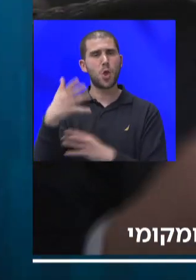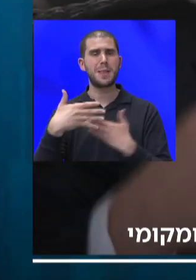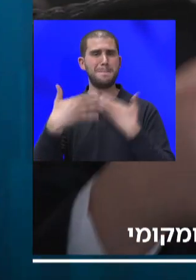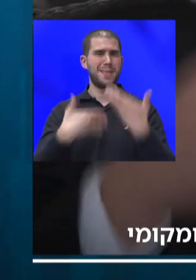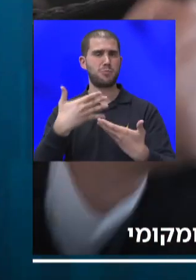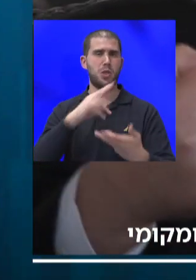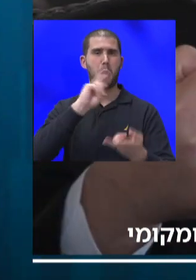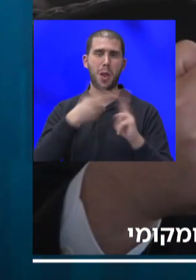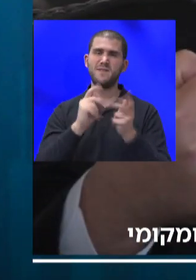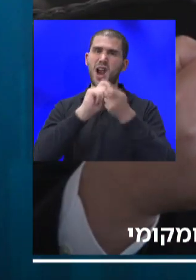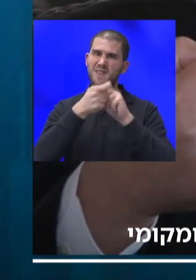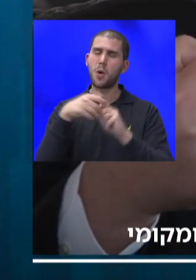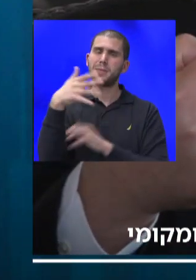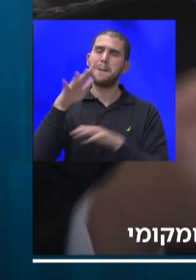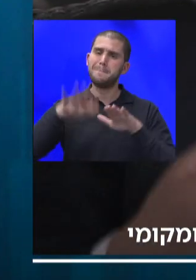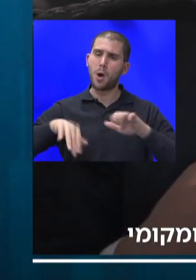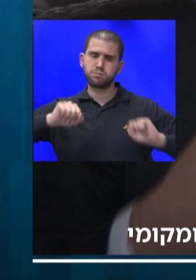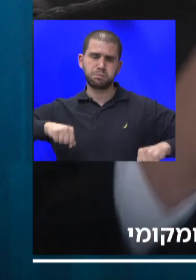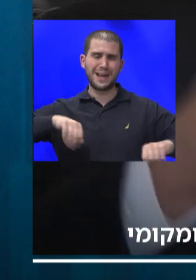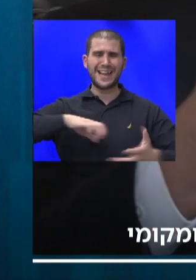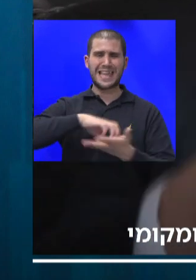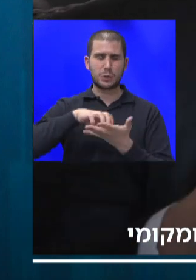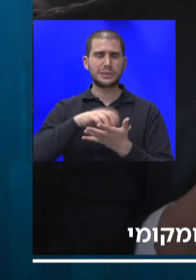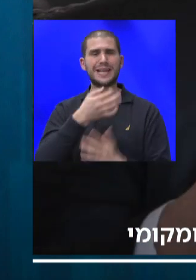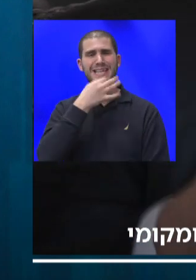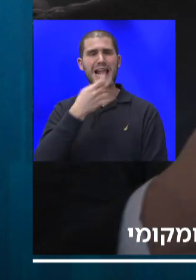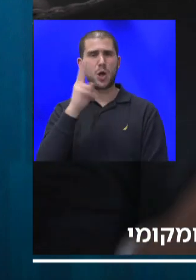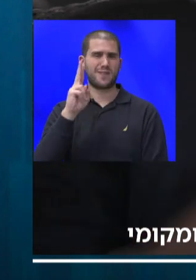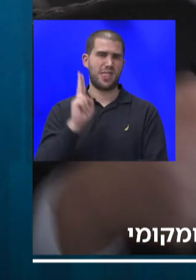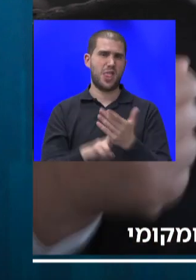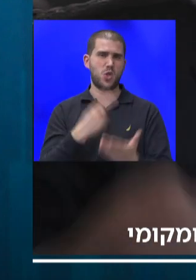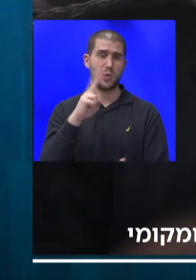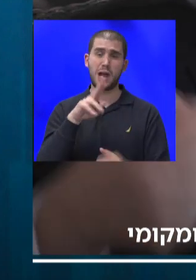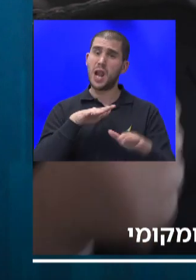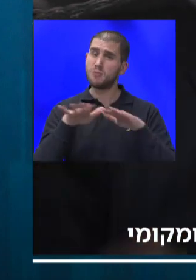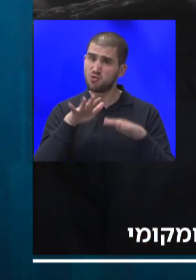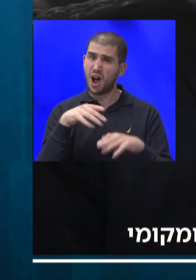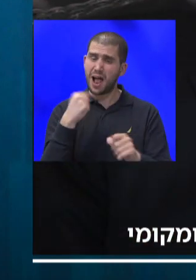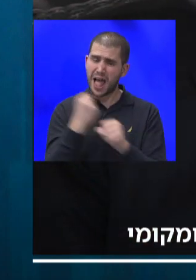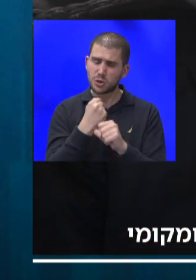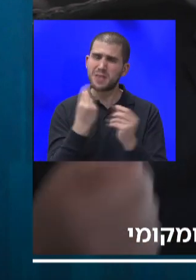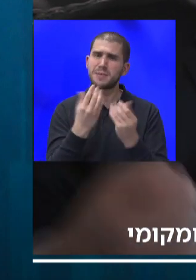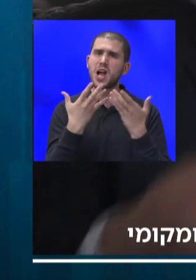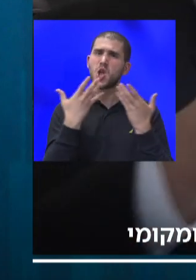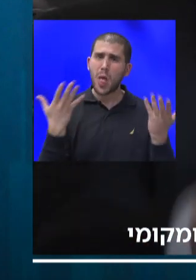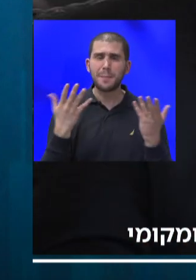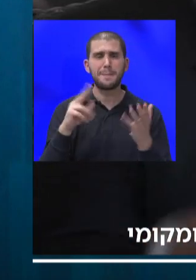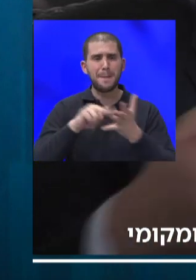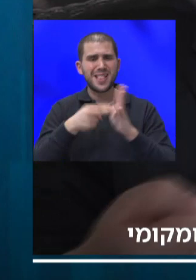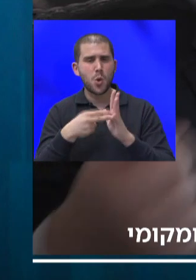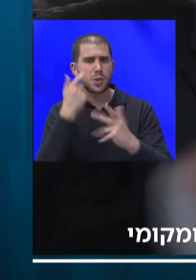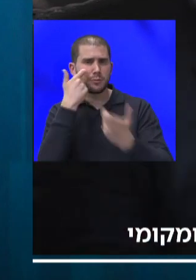פחות ריכוזית, כי זה יהיה יותר יעיל ויותר נכון גם לממשלה, שתעסוק בדברים הגדולים, מדיניות, בקרה, תקציב,